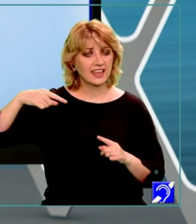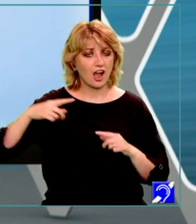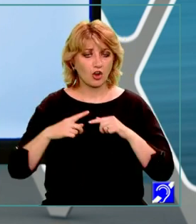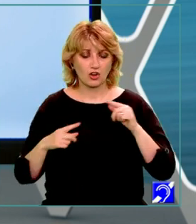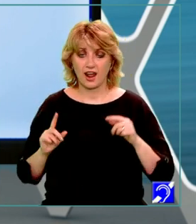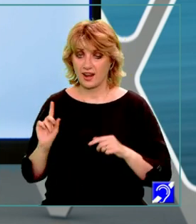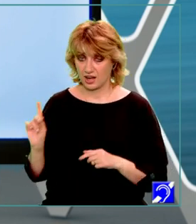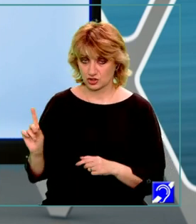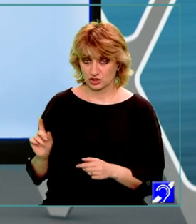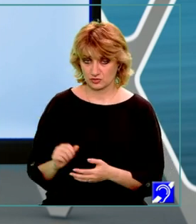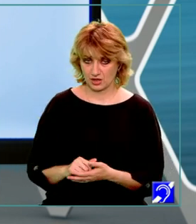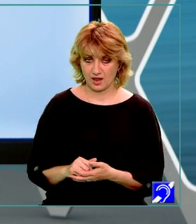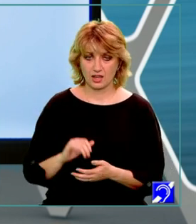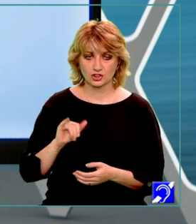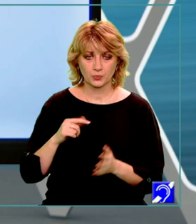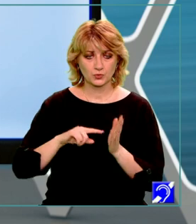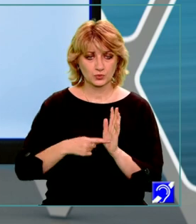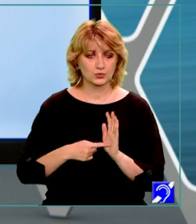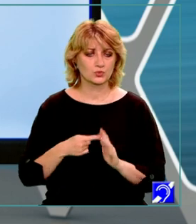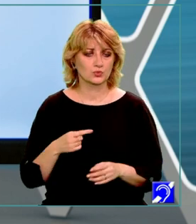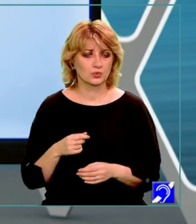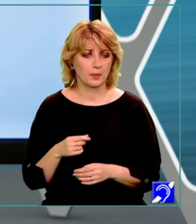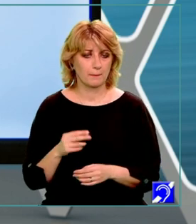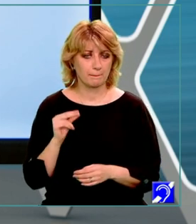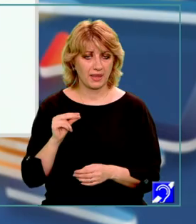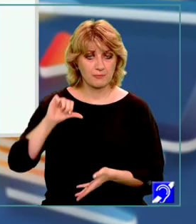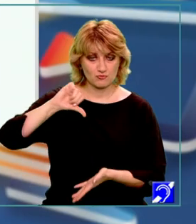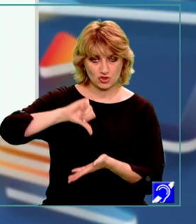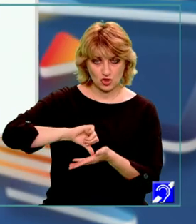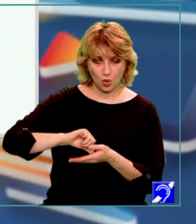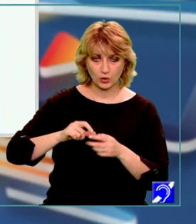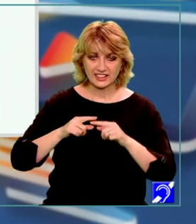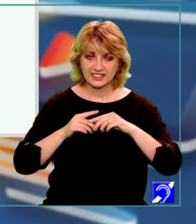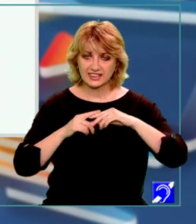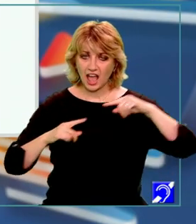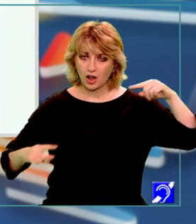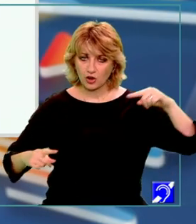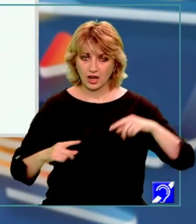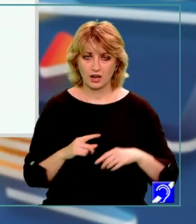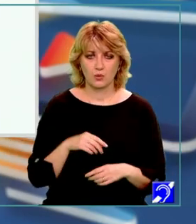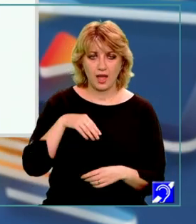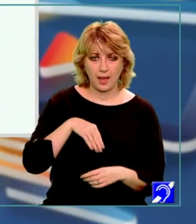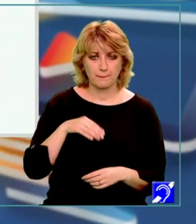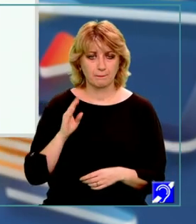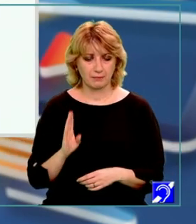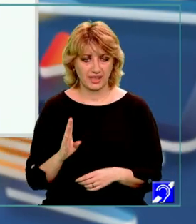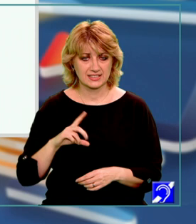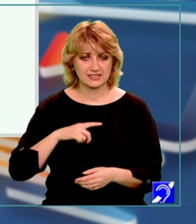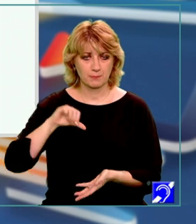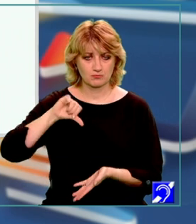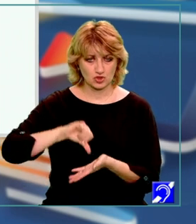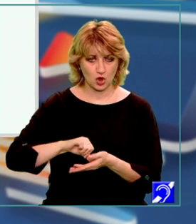acestuia, iar punctul P este mijlocul diagonalei M, B, deci este mijlocul